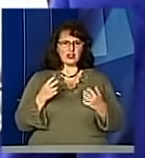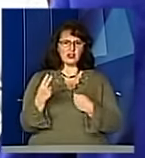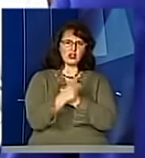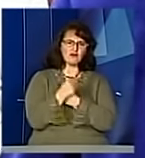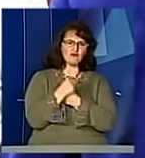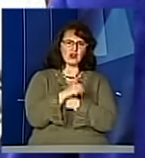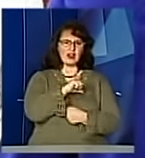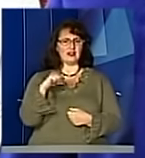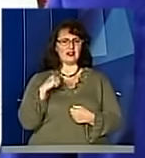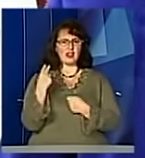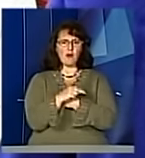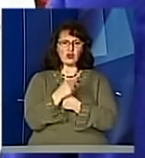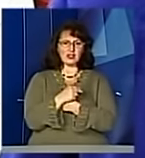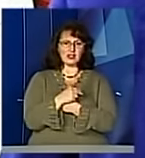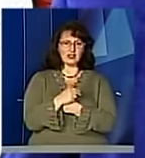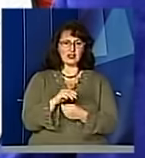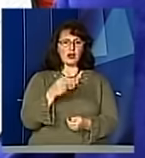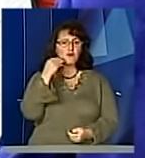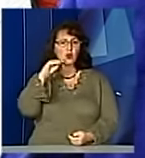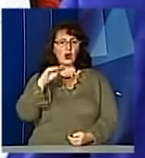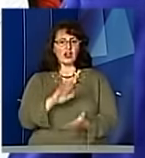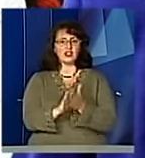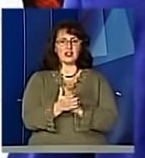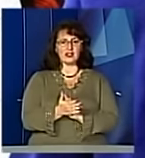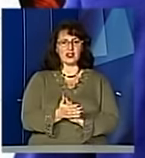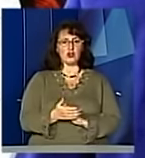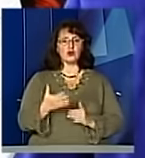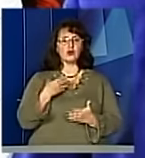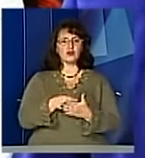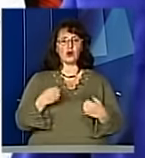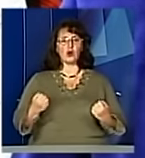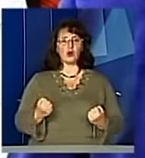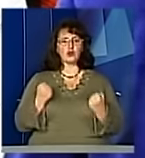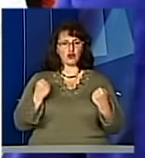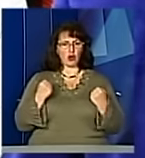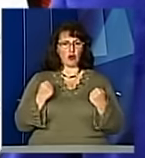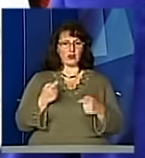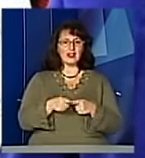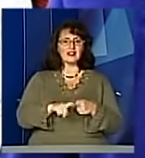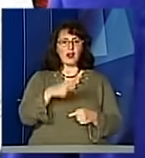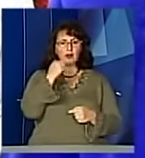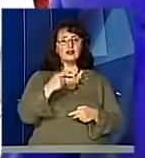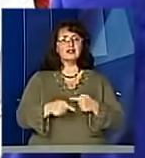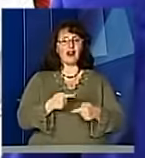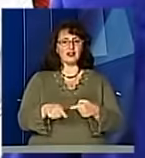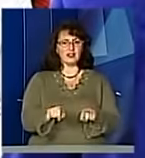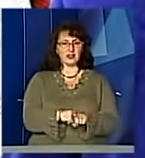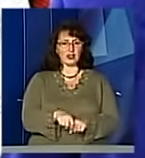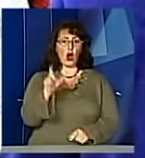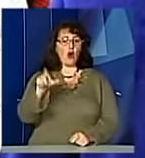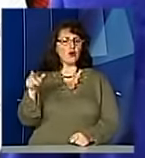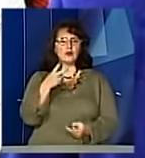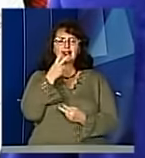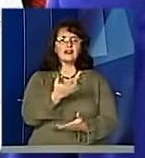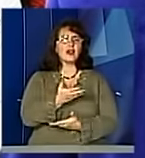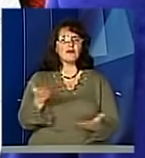і поправки стану власного здоров'я. Це історична традиція перша. Друге, я думаю, що люди наші зараз не бачать ту